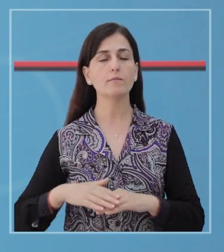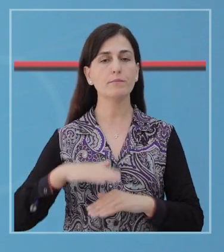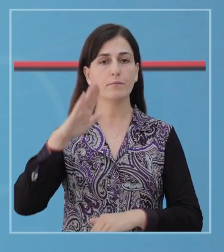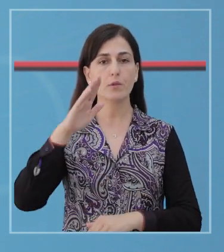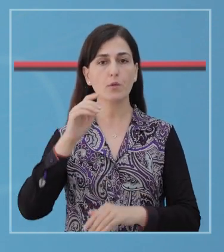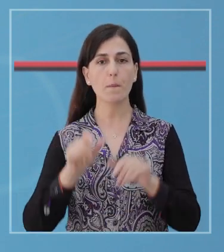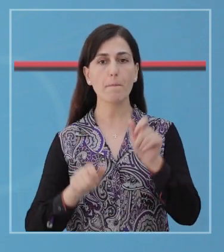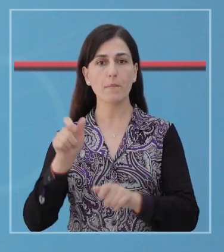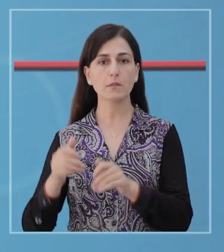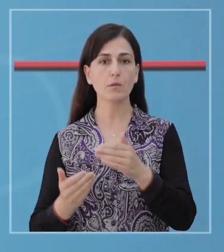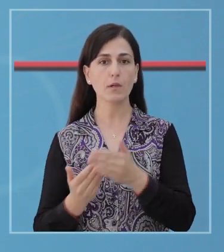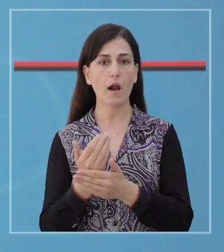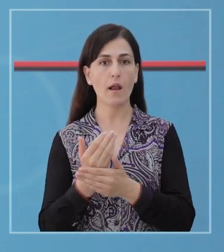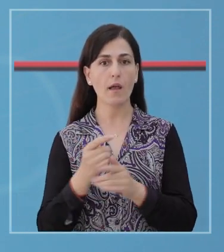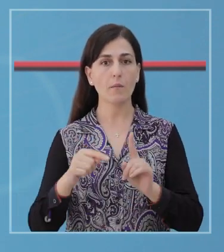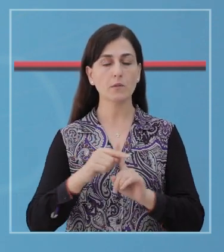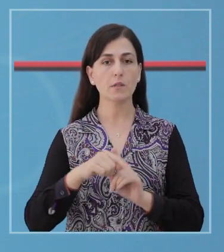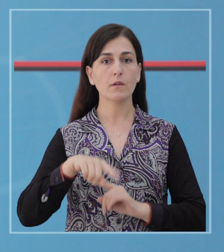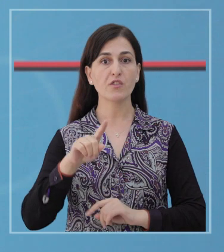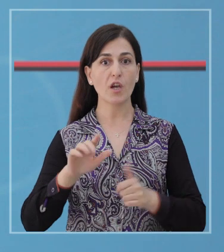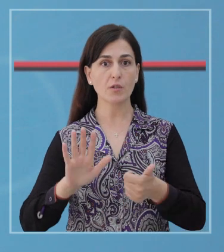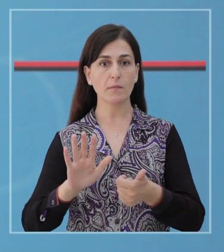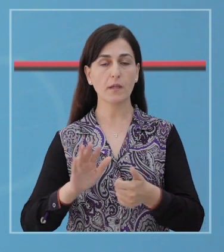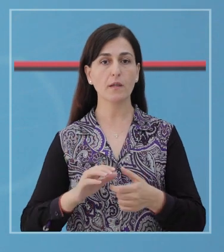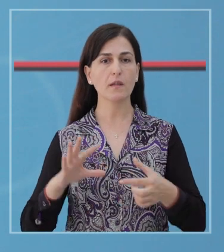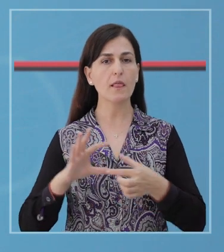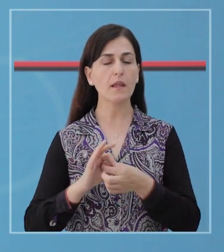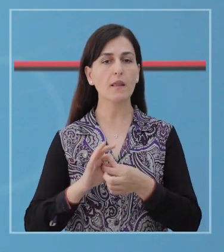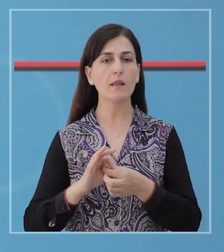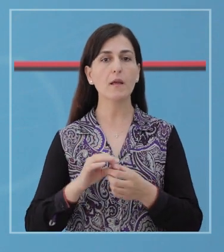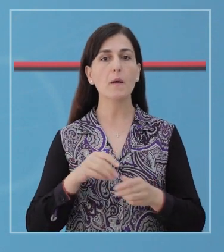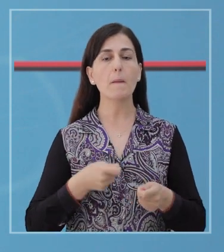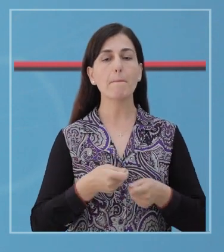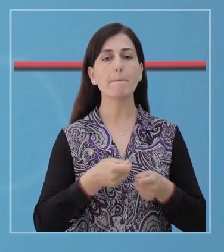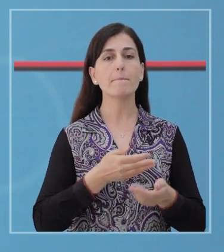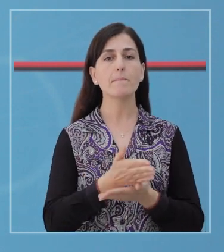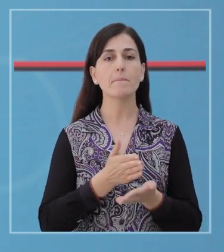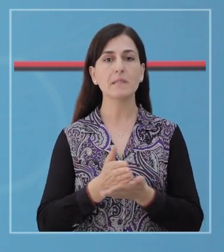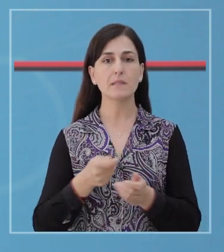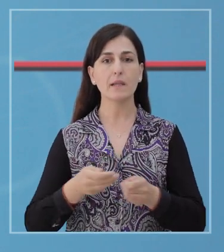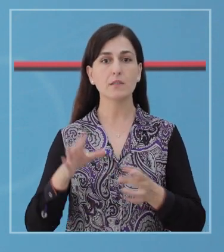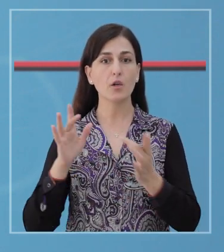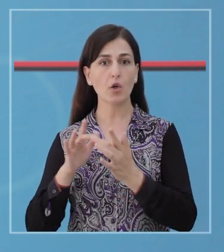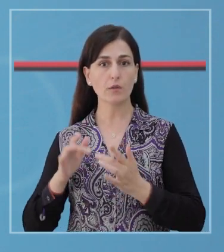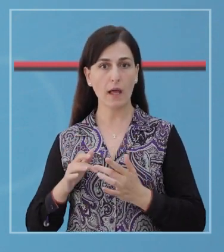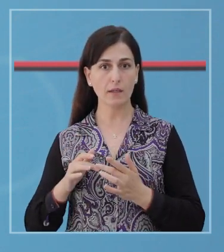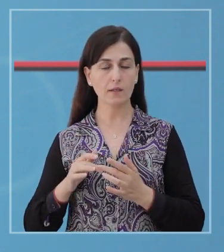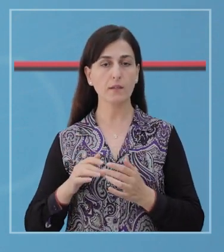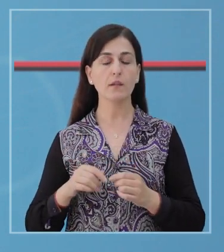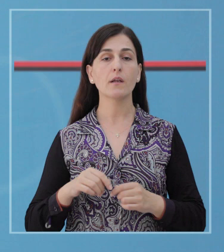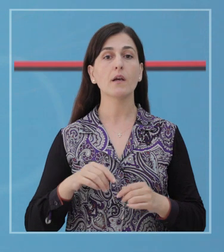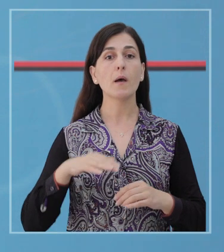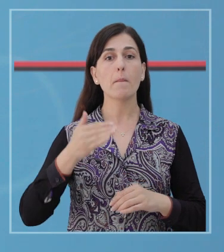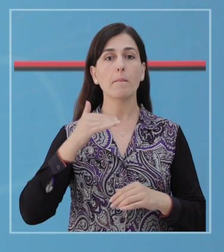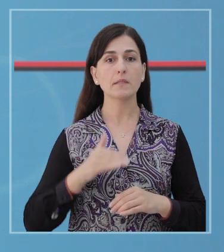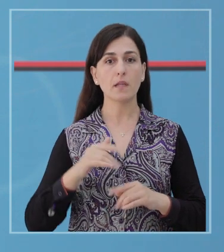nëmri më të lartë rasta vetitora me 16 prekur që lidhen me aktiviteti biznesi dhe kontakte të tyre. E ndjekur